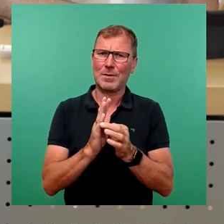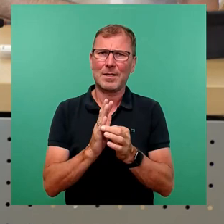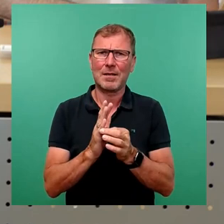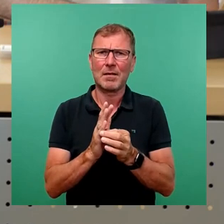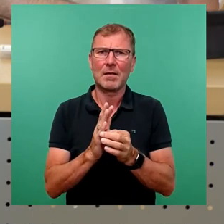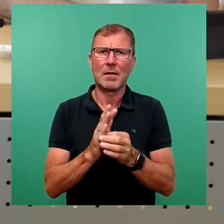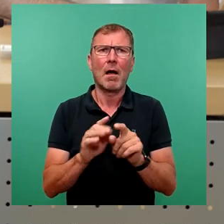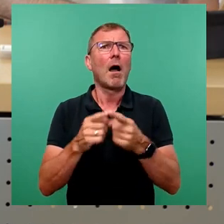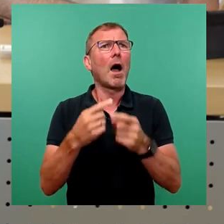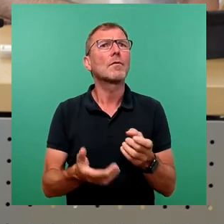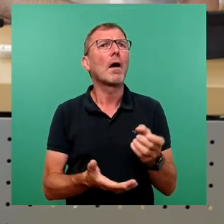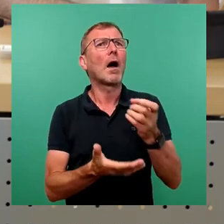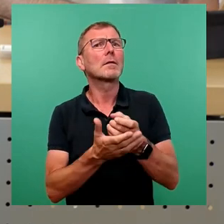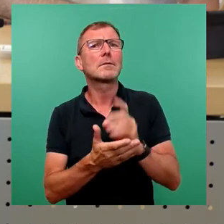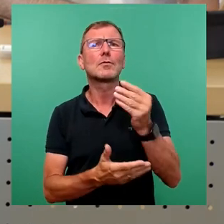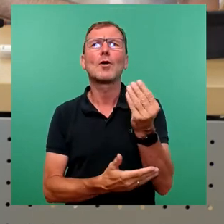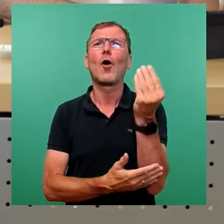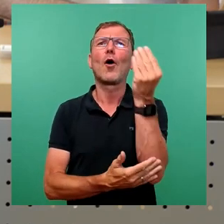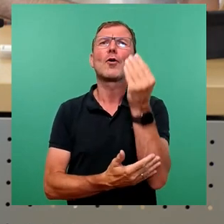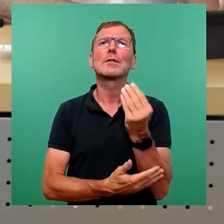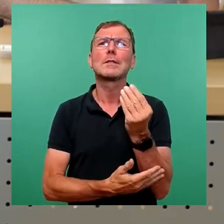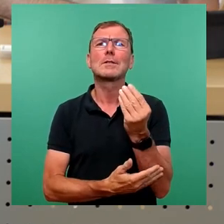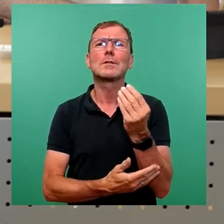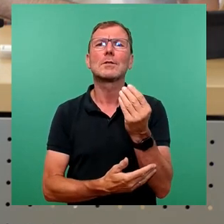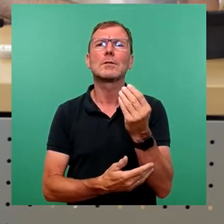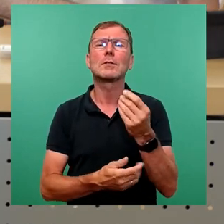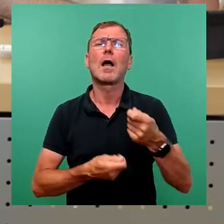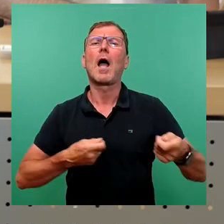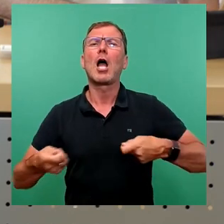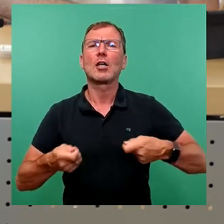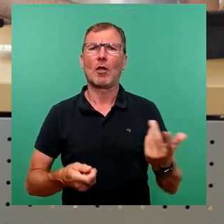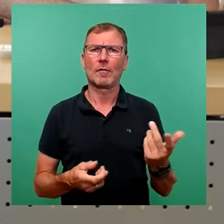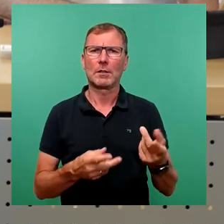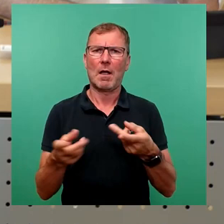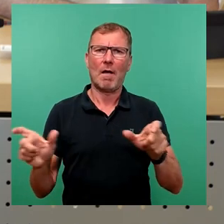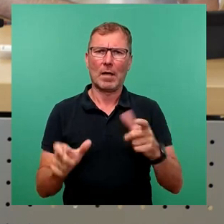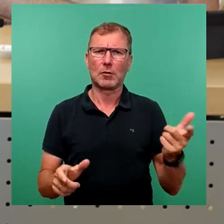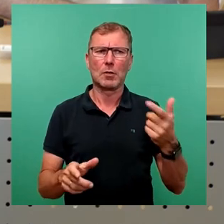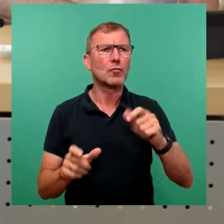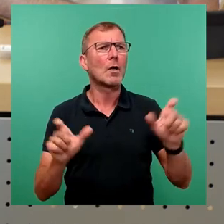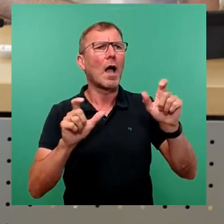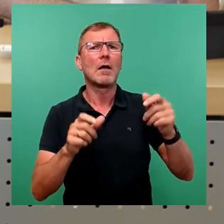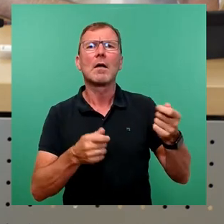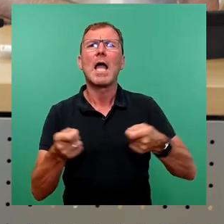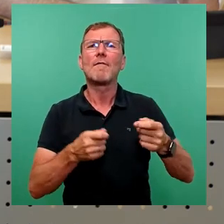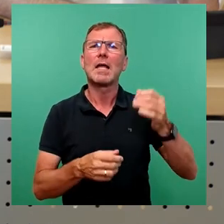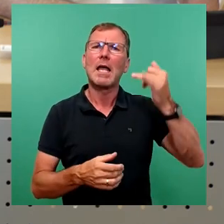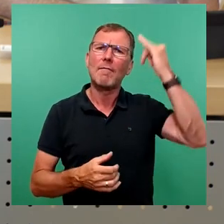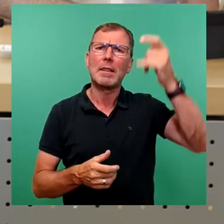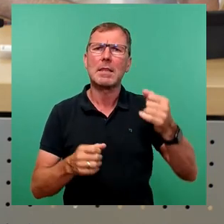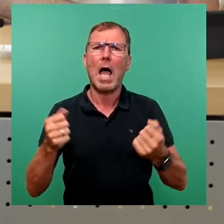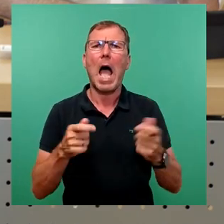durch künstliche, kommerzielle Veranstaltungen irgendwelcher Eventagenturen mit irgendwelchen